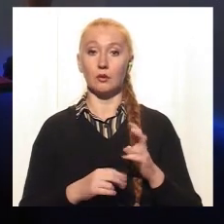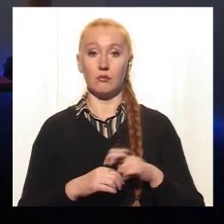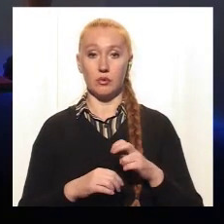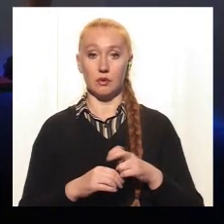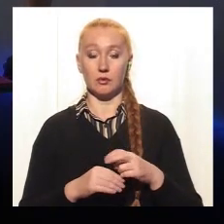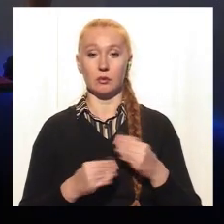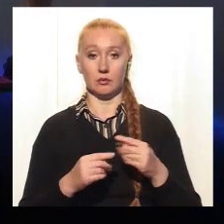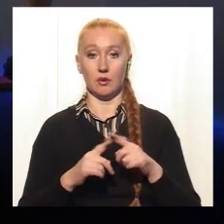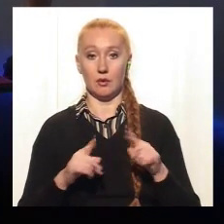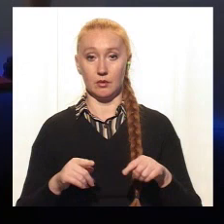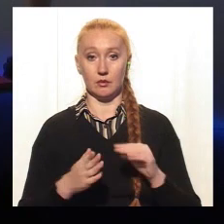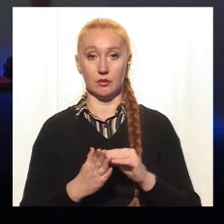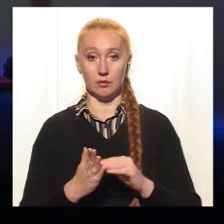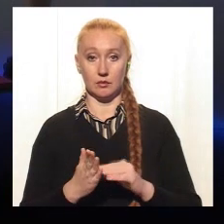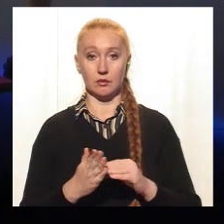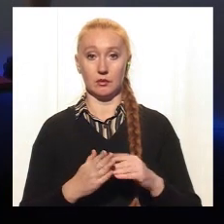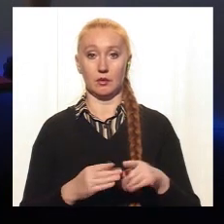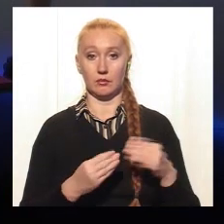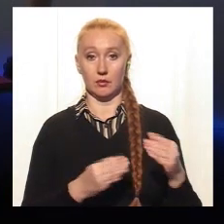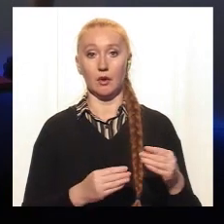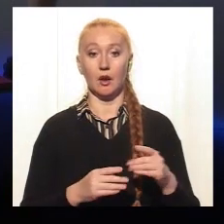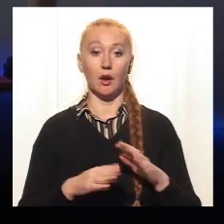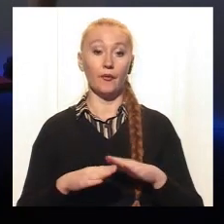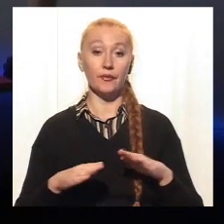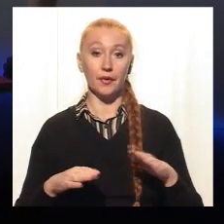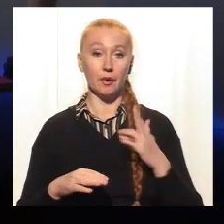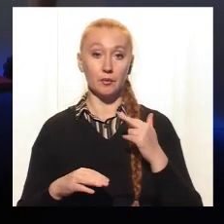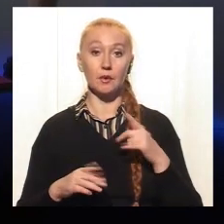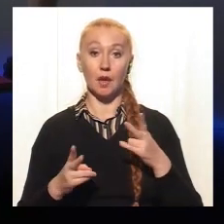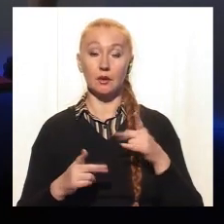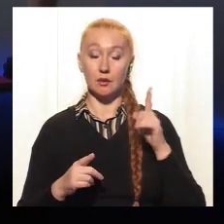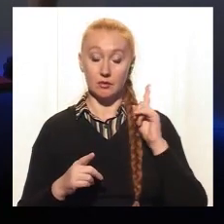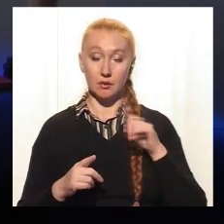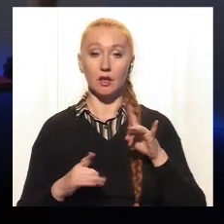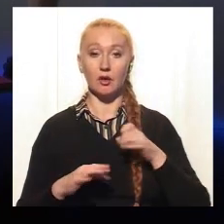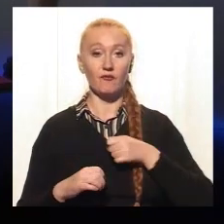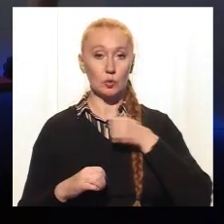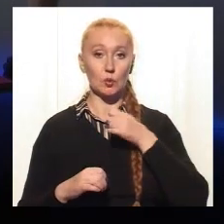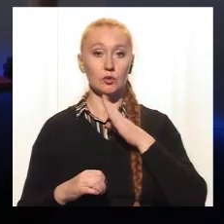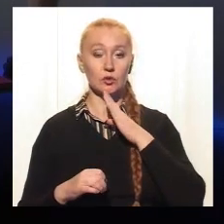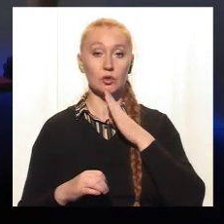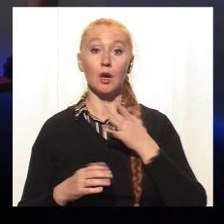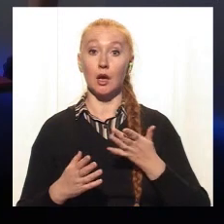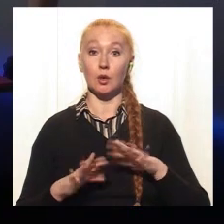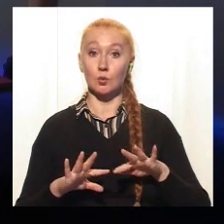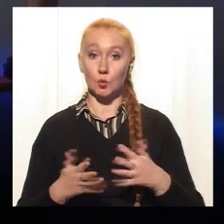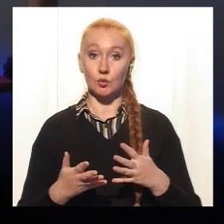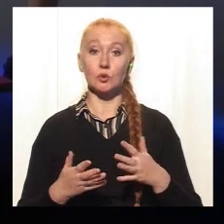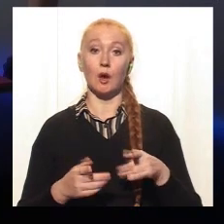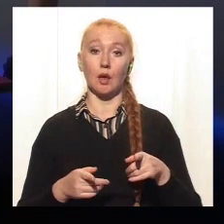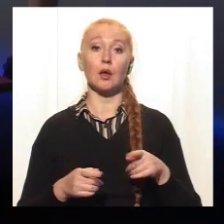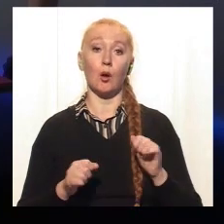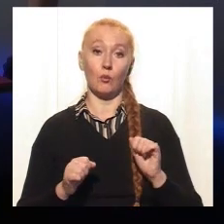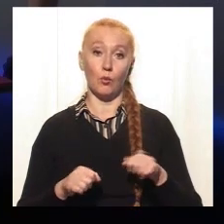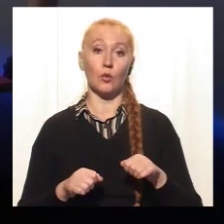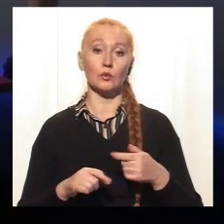назначить доктор обязательно, але, по крайній мере, подростки должны об цьому знати, і взрослі жінки, що раз так случилось, то вона, по